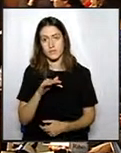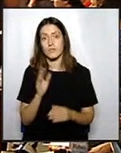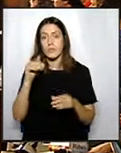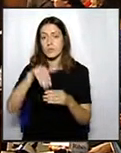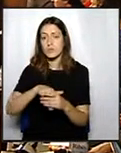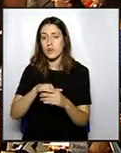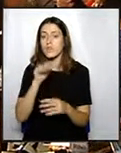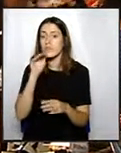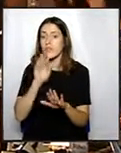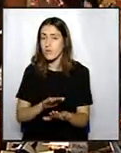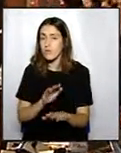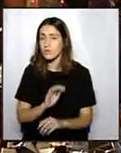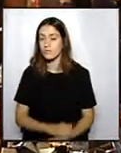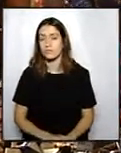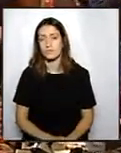votació vots a favor